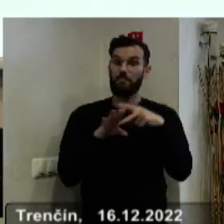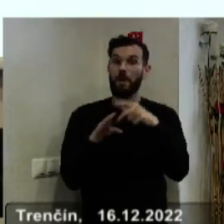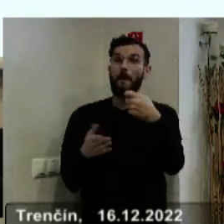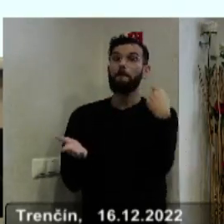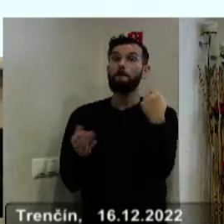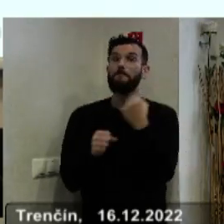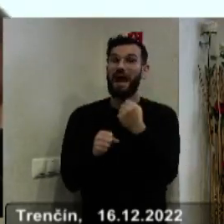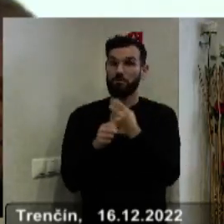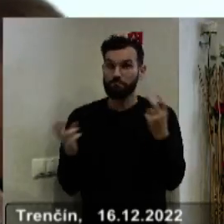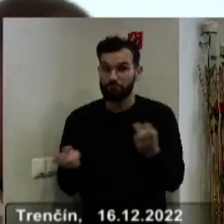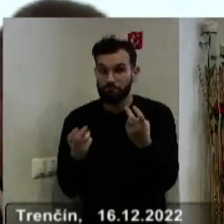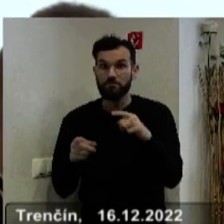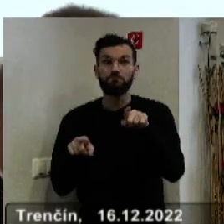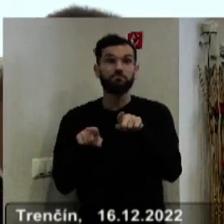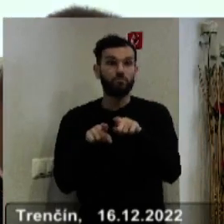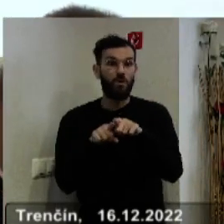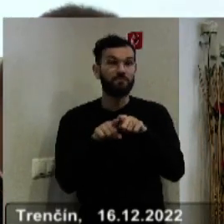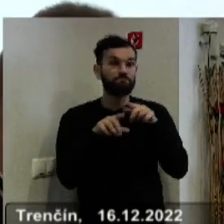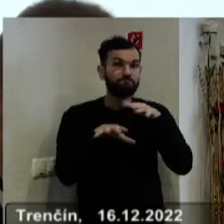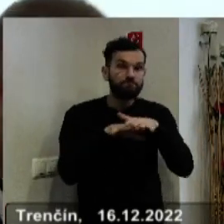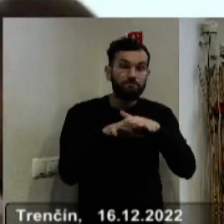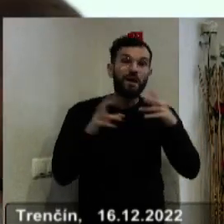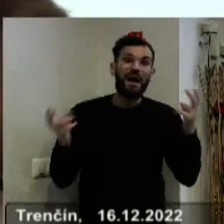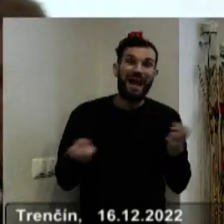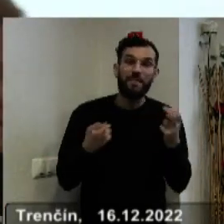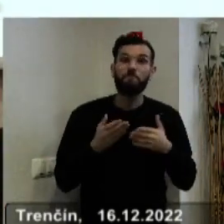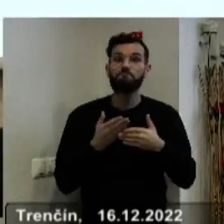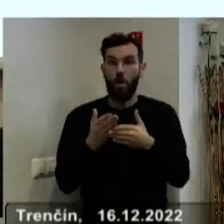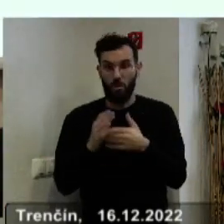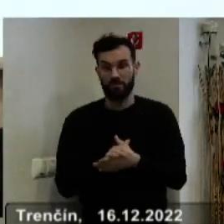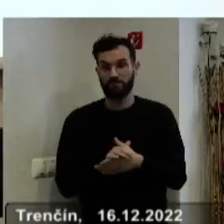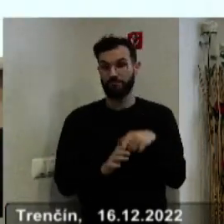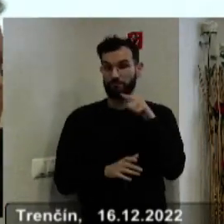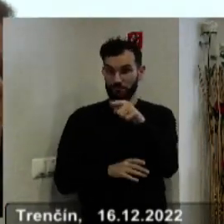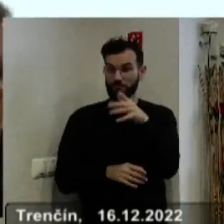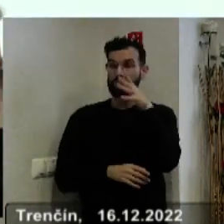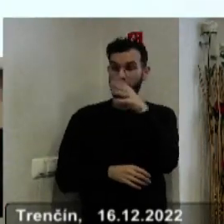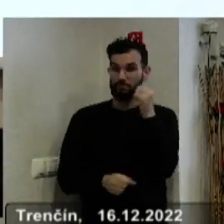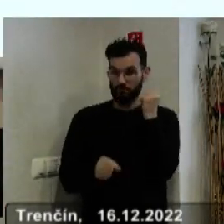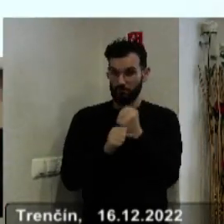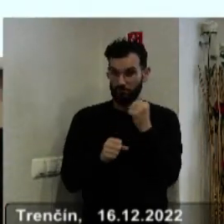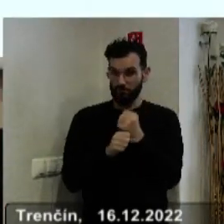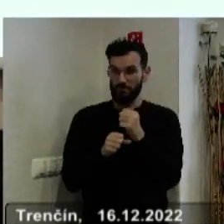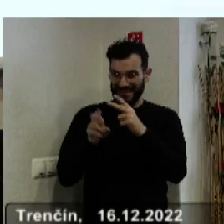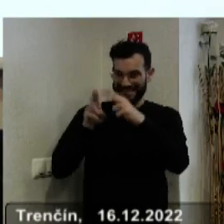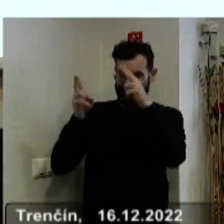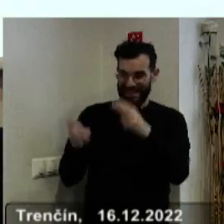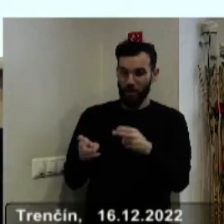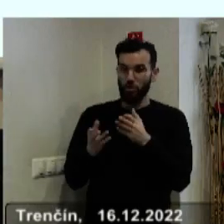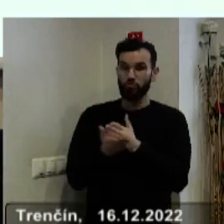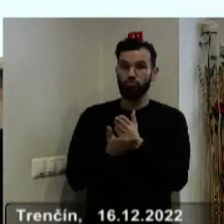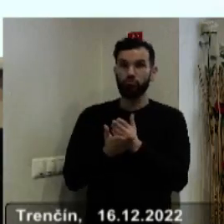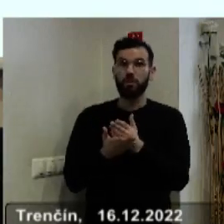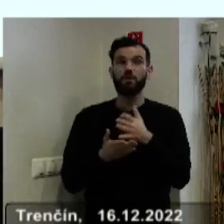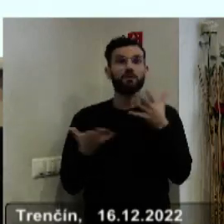pracovnom uplatnení a rozširujeme o monitorovania, signalizácia potreby pomoci. Toto zariadenie bude poskytovať túto službu